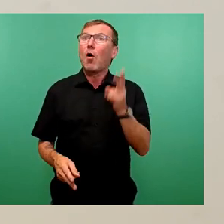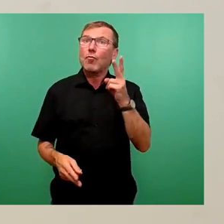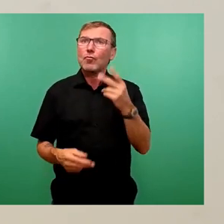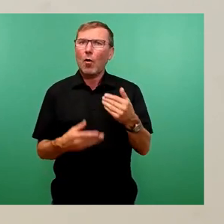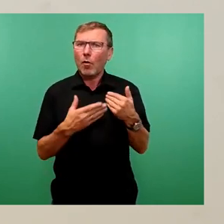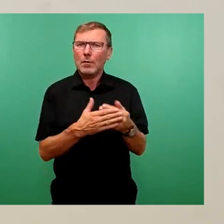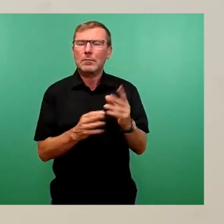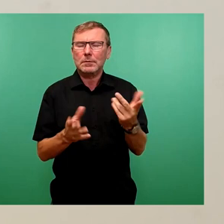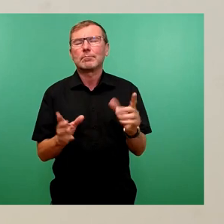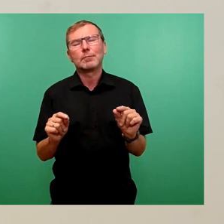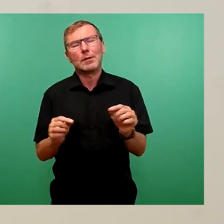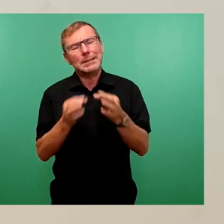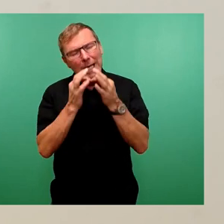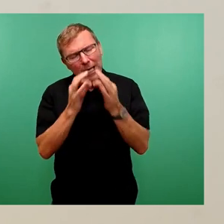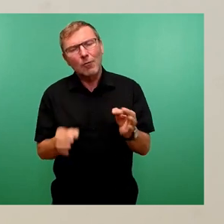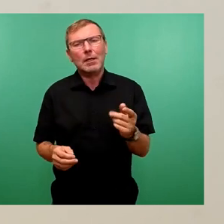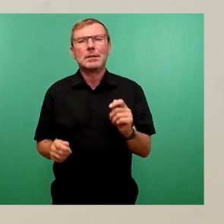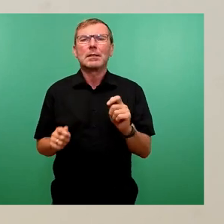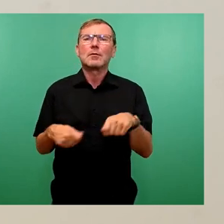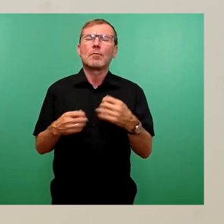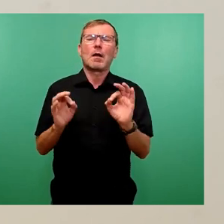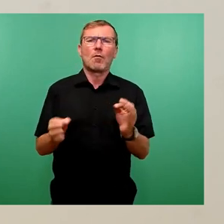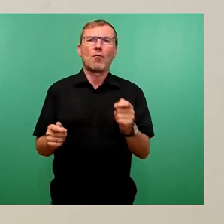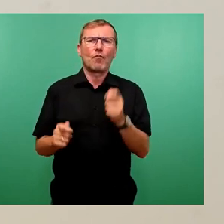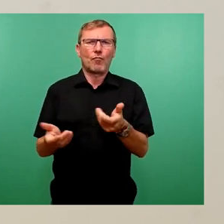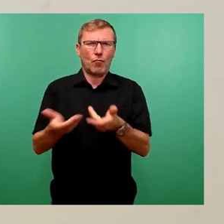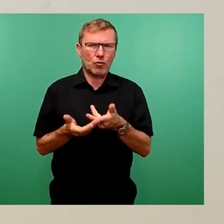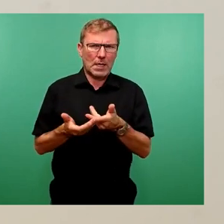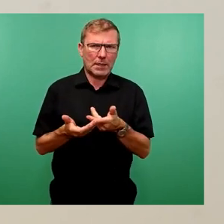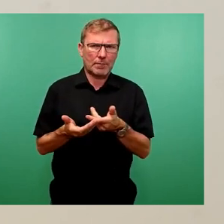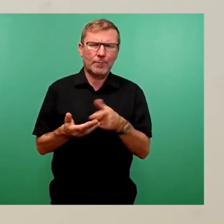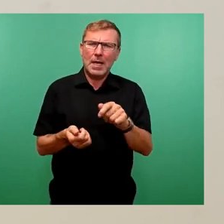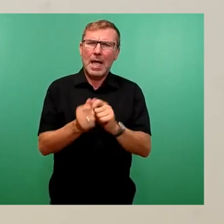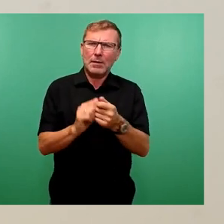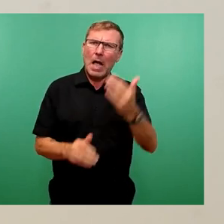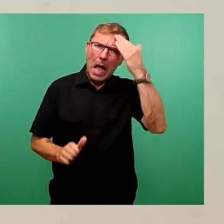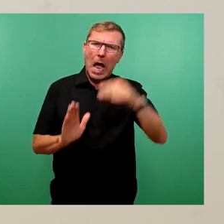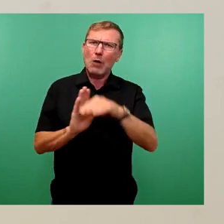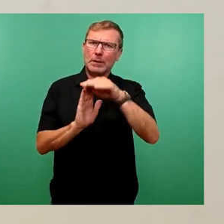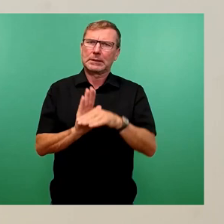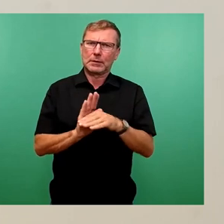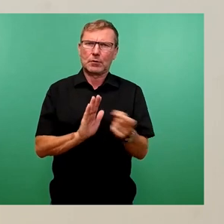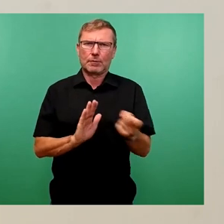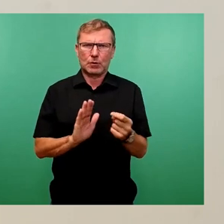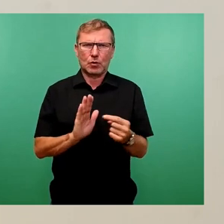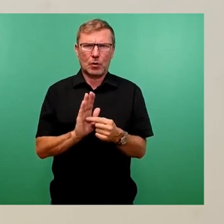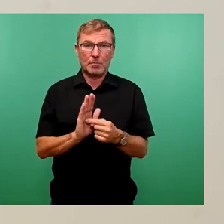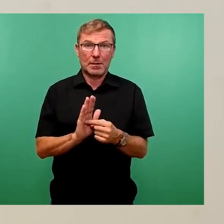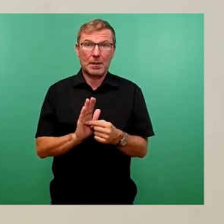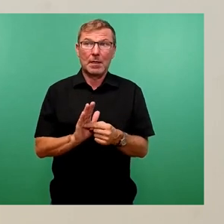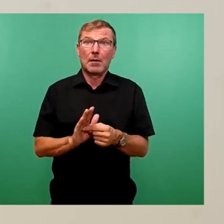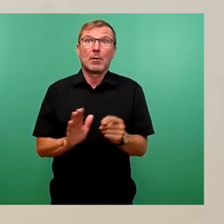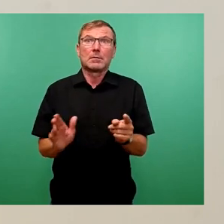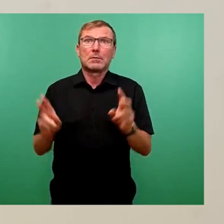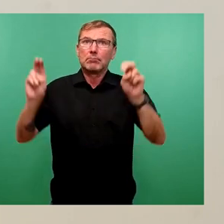ganz konkrete Vorschläge geben, was in Bezug auf die Änderung der Hauptsatzung angeht. Das ist ja ein ganzes Paket, was